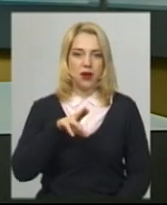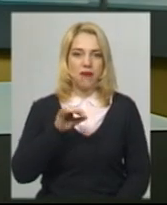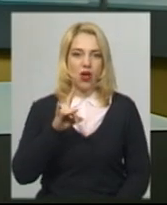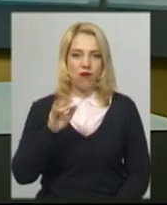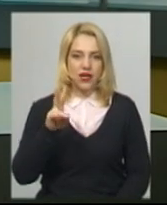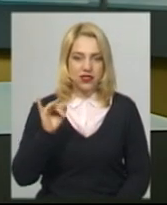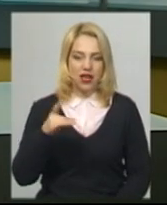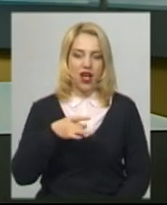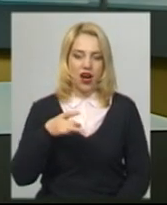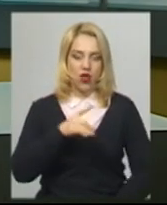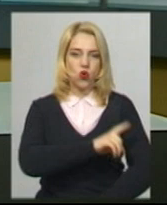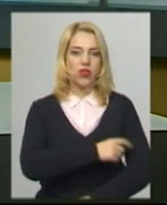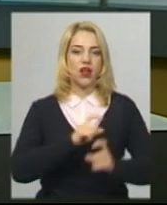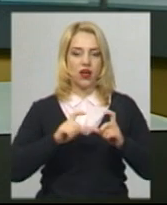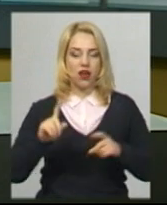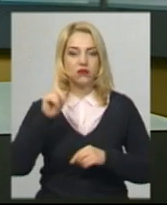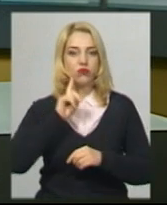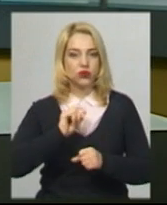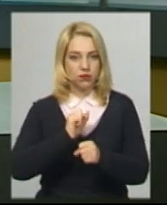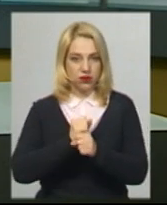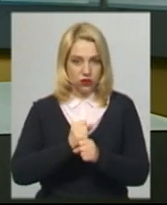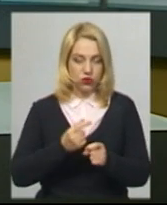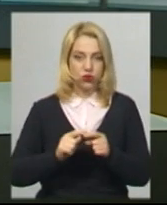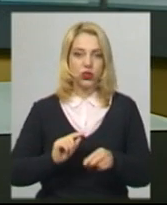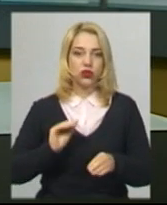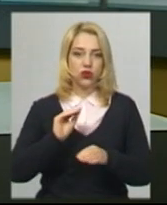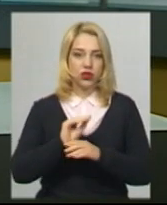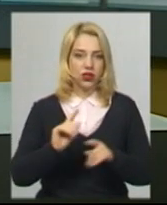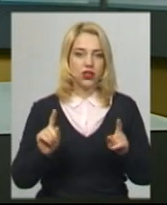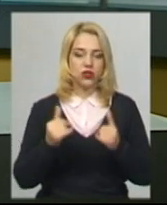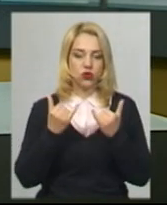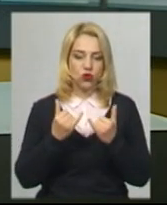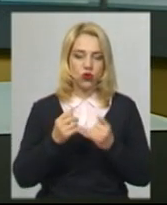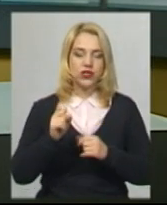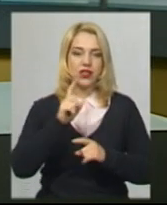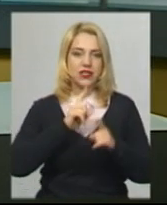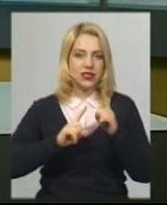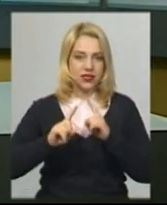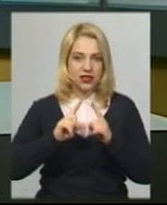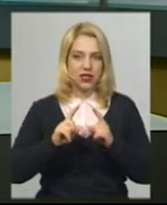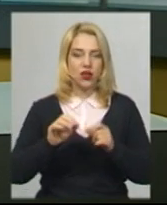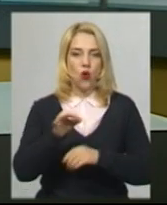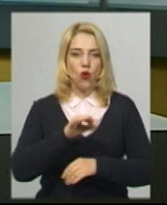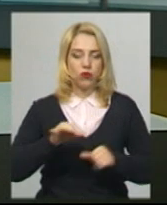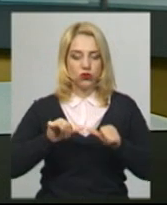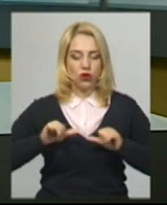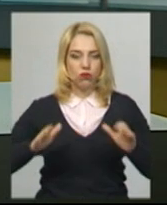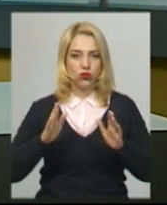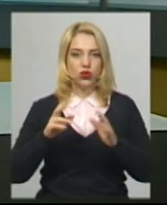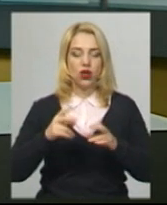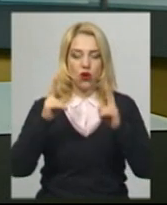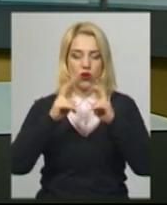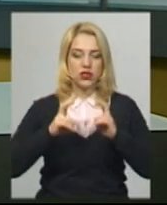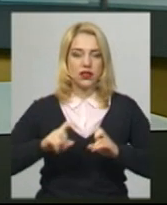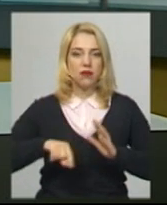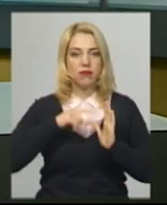лікарня поки працює, каже Роман Примуш. Додає, сьогодні на засіданні обласної комісії з надзвичайною ситуацією буде розглядатися питання, чи